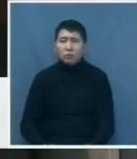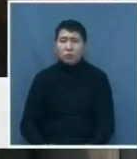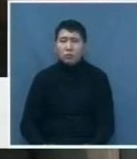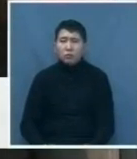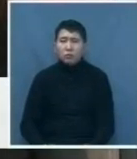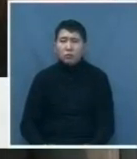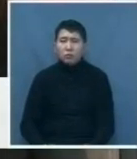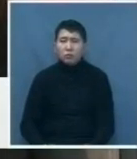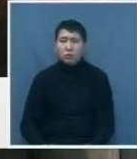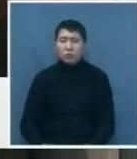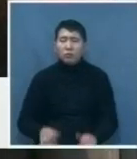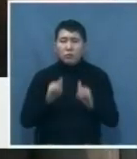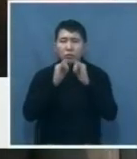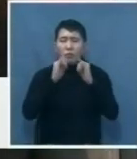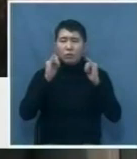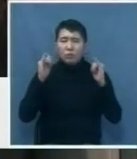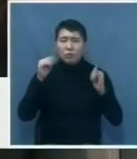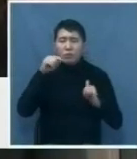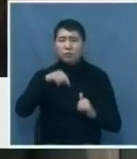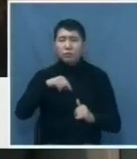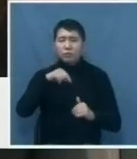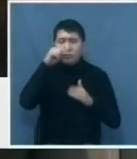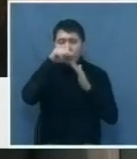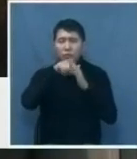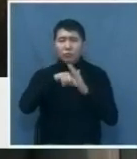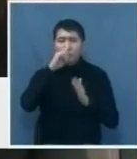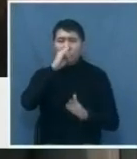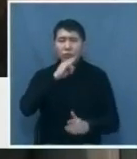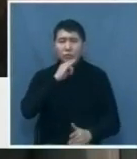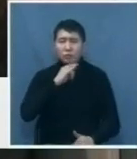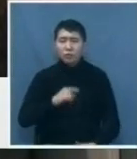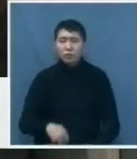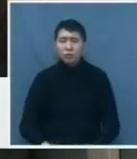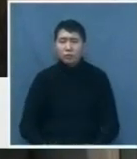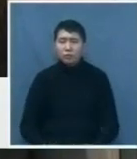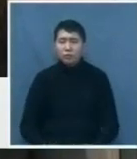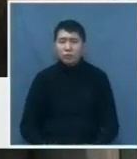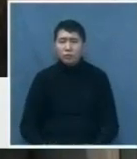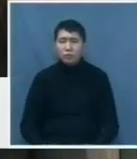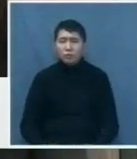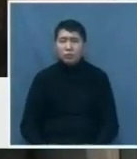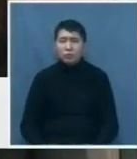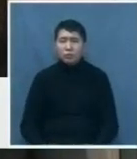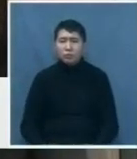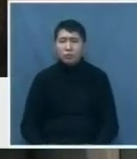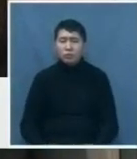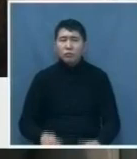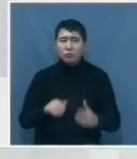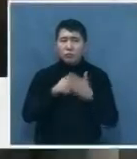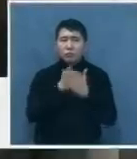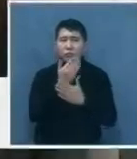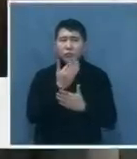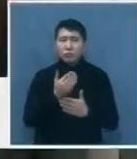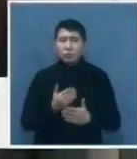развиваться здесь, внутри Казахстана. И развиваться не только в направлении, которое исторически было в нашем, но и в новых направлениях.